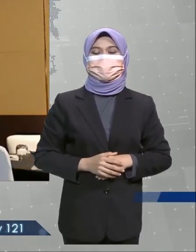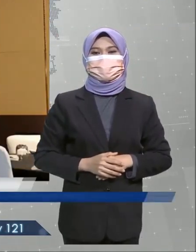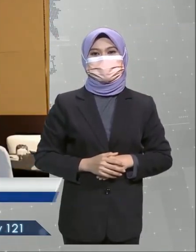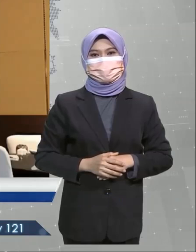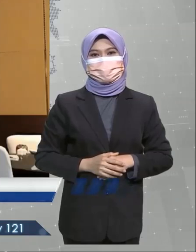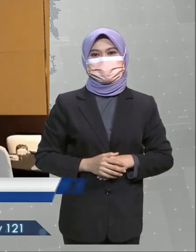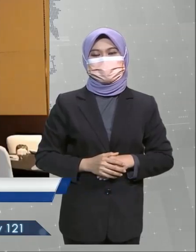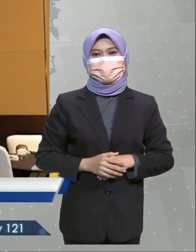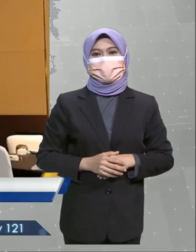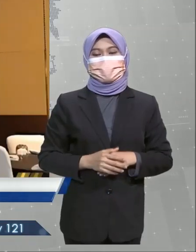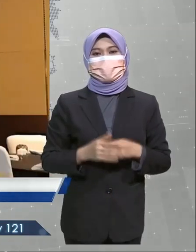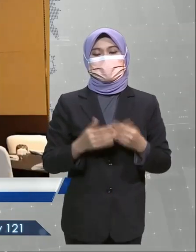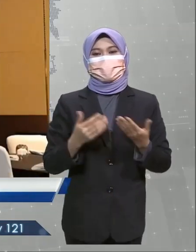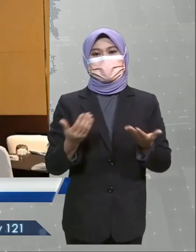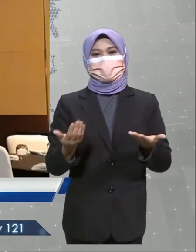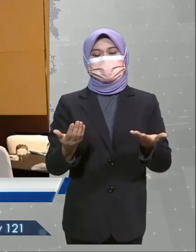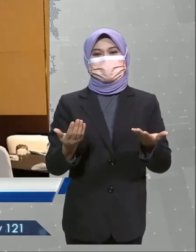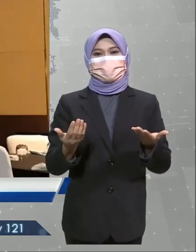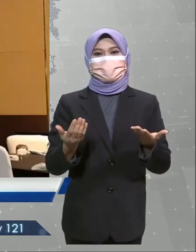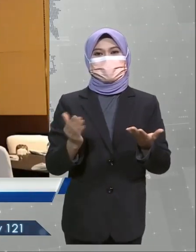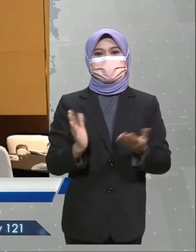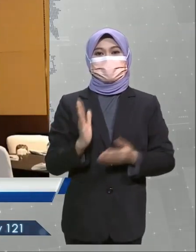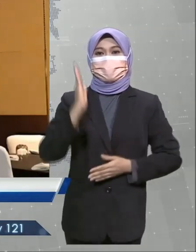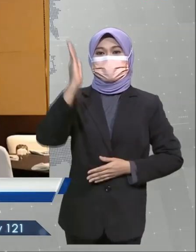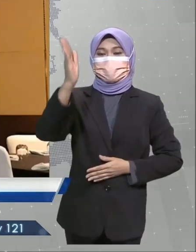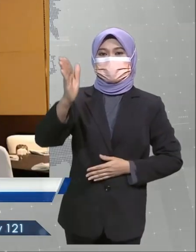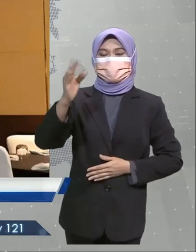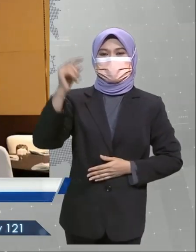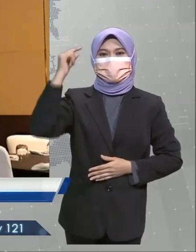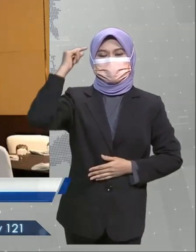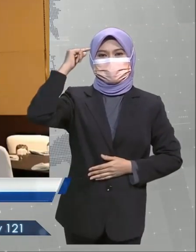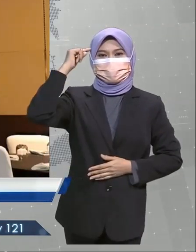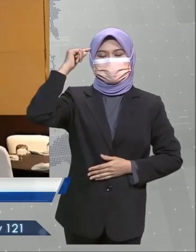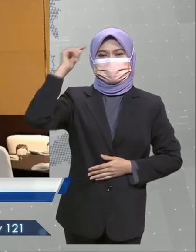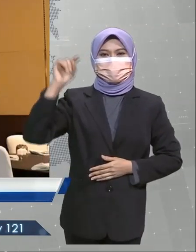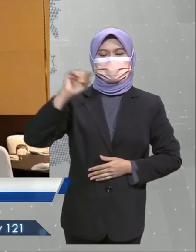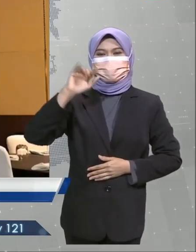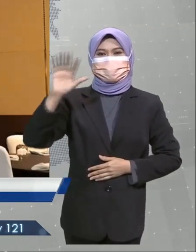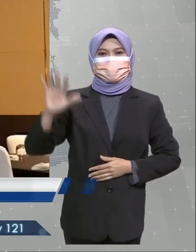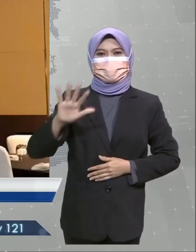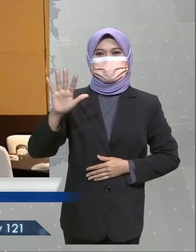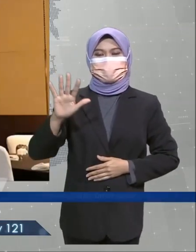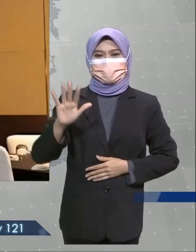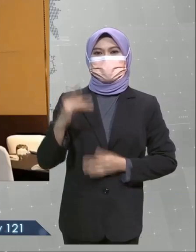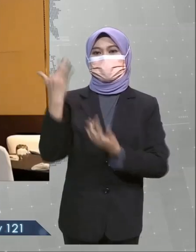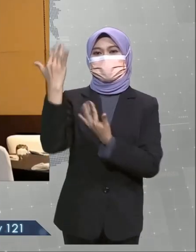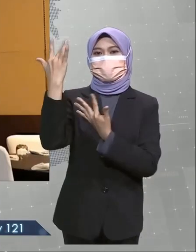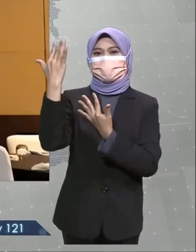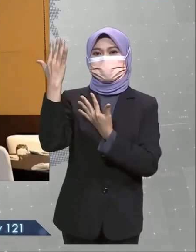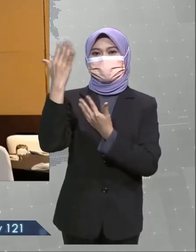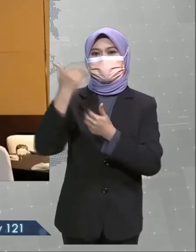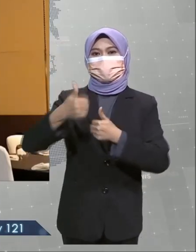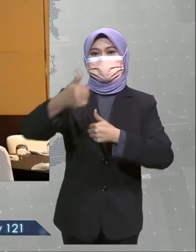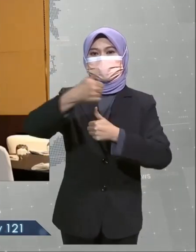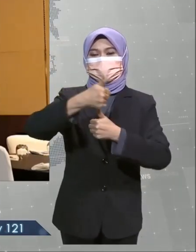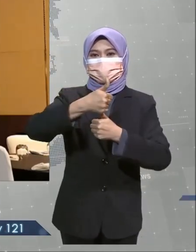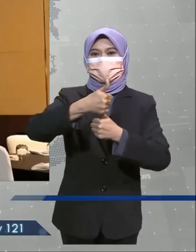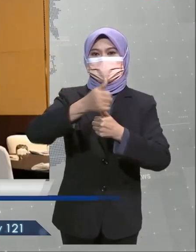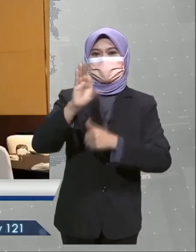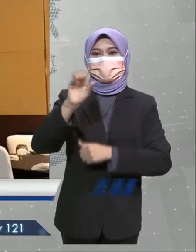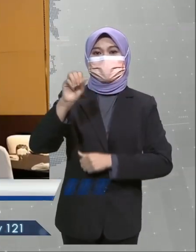Apa-apa kursusan saya tunggu daripada pemurusan tertinggi FAM lah untuk buat